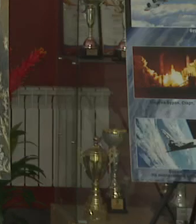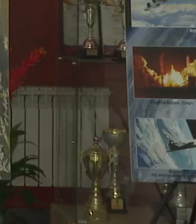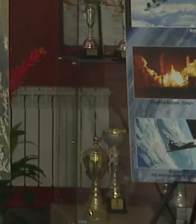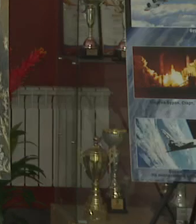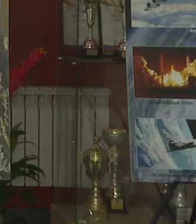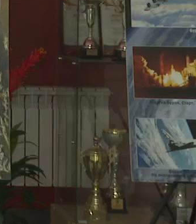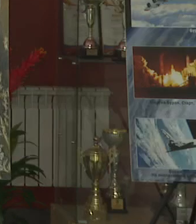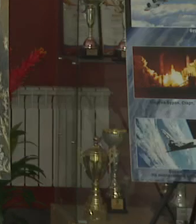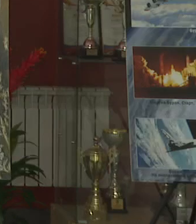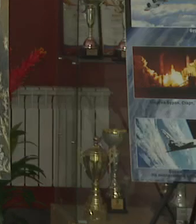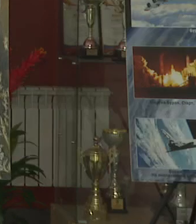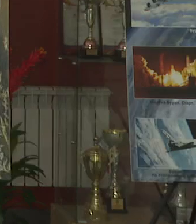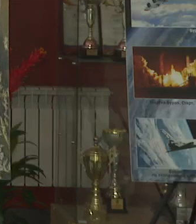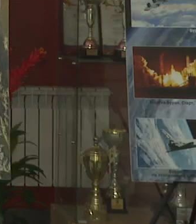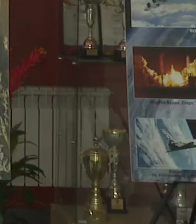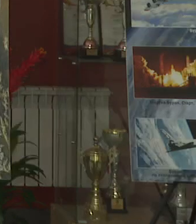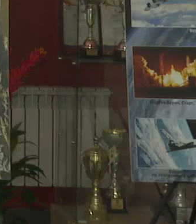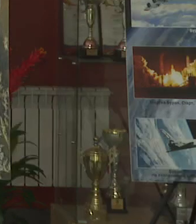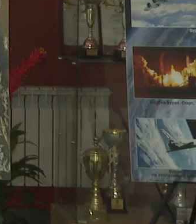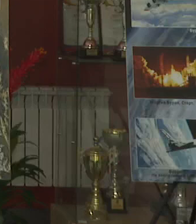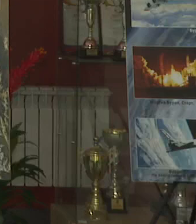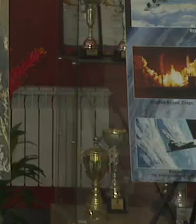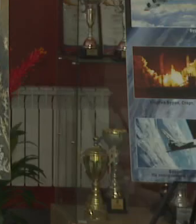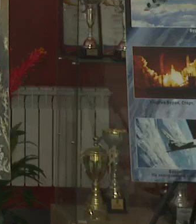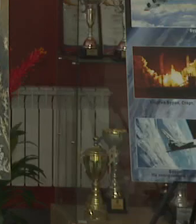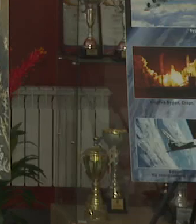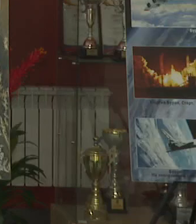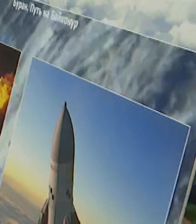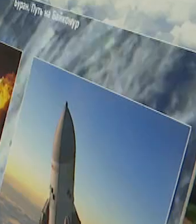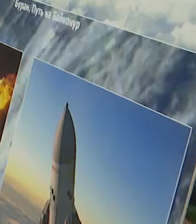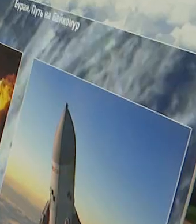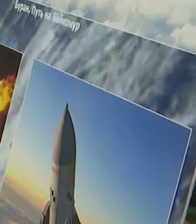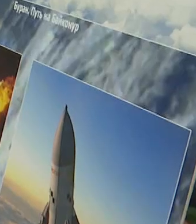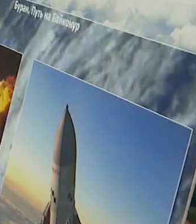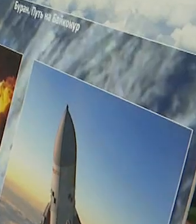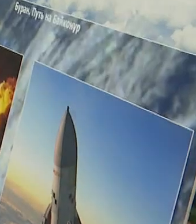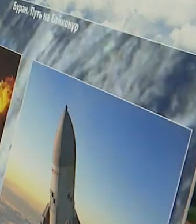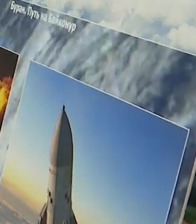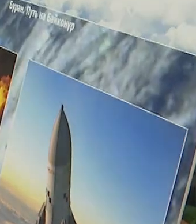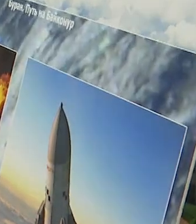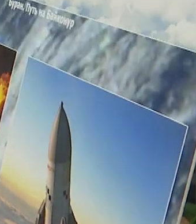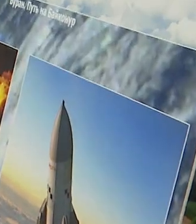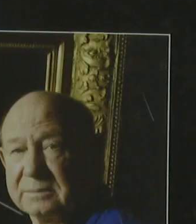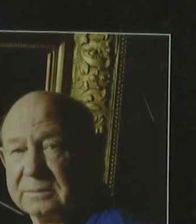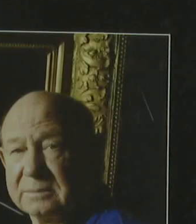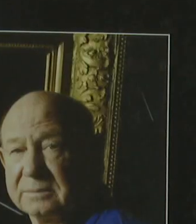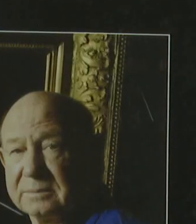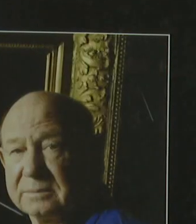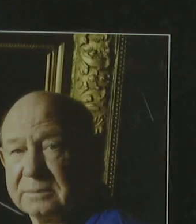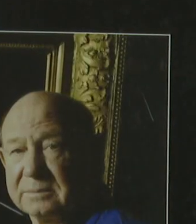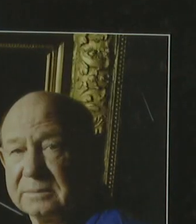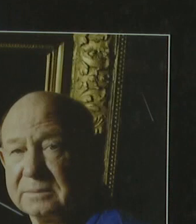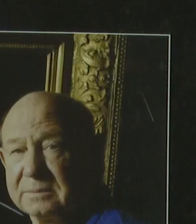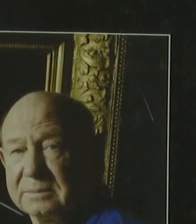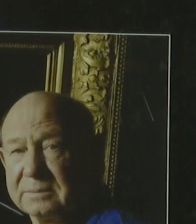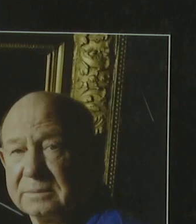подобное. То есть уже они знают, куда они могут пойти. Записаться в авиационный клуб могут ребята от